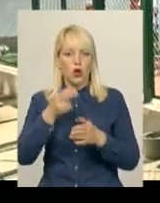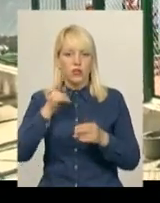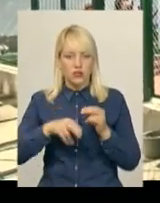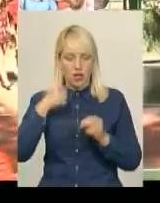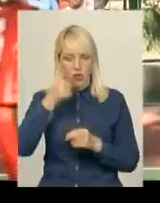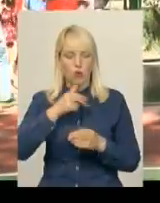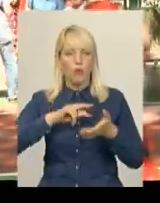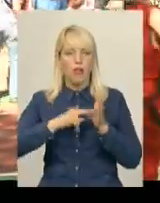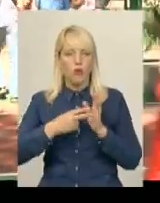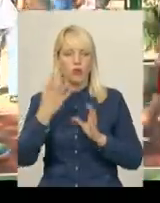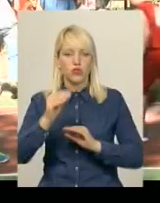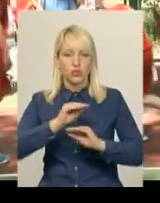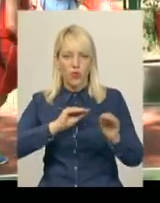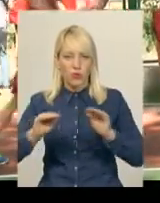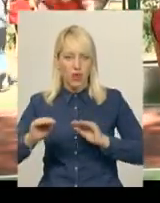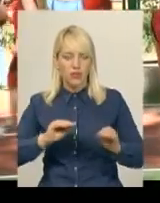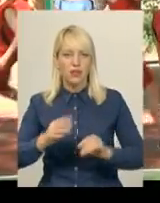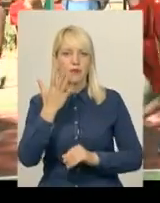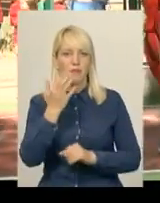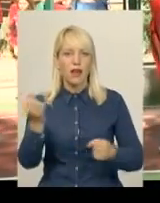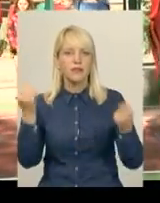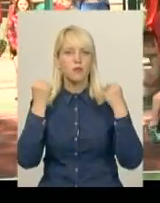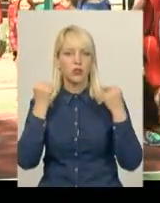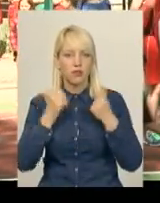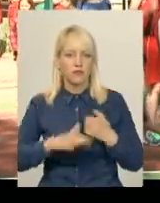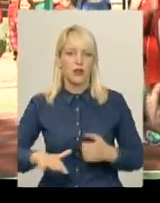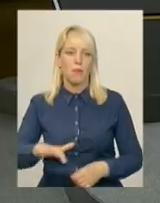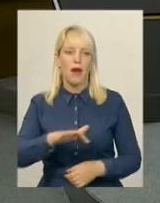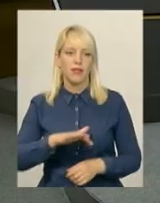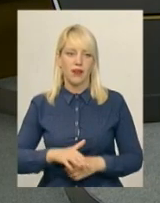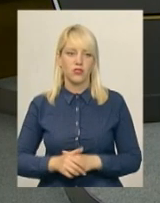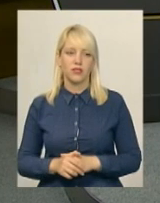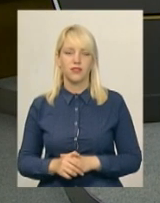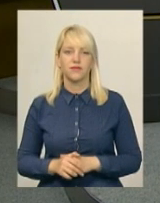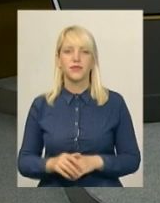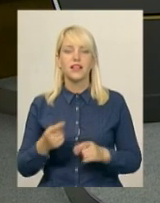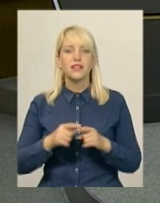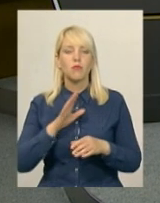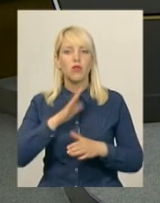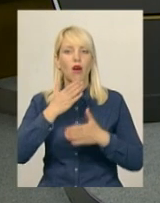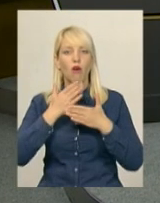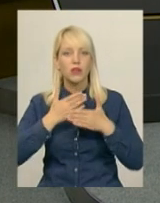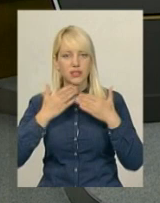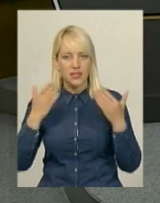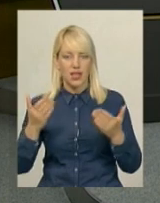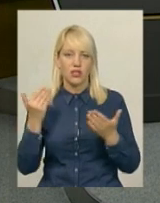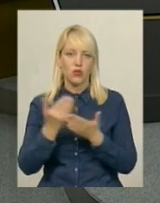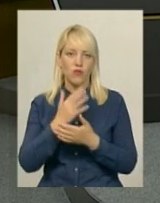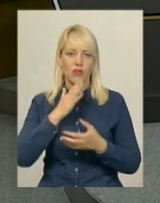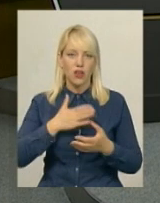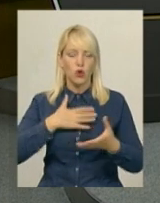майданчиків. Наталія Сідова, Володимир Паламар, новини Поділяцентр. І це була остання новина нашого